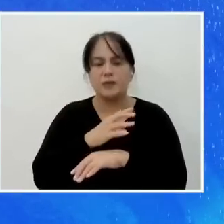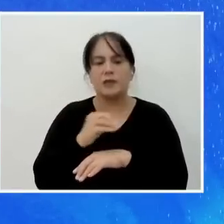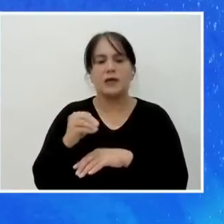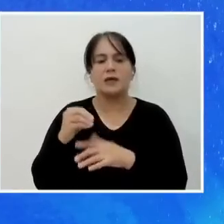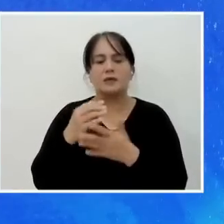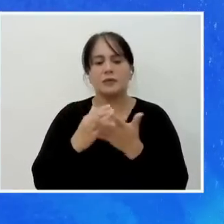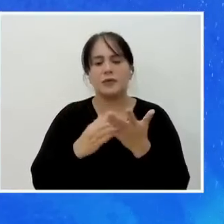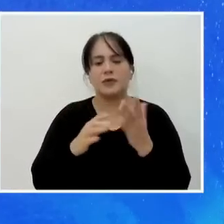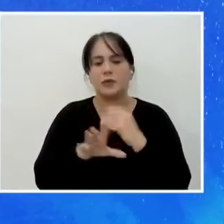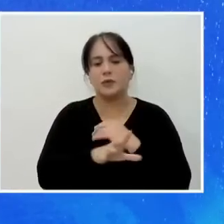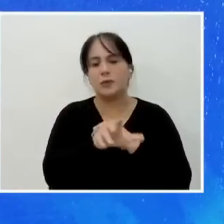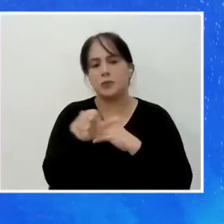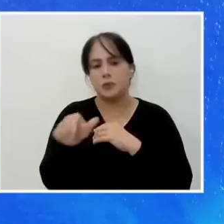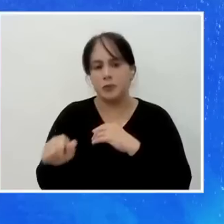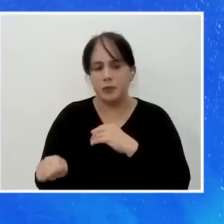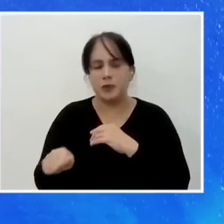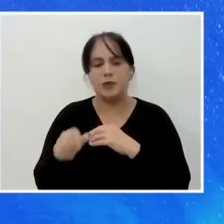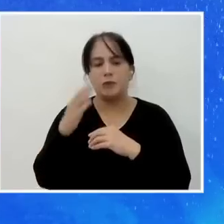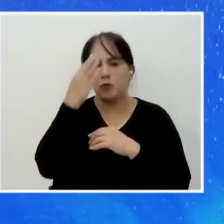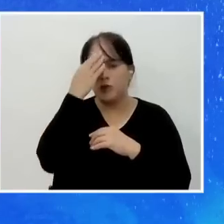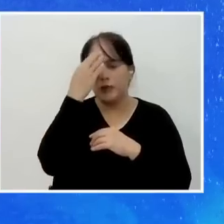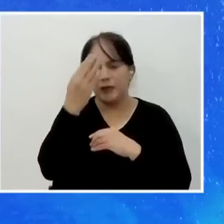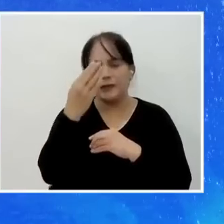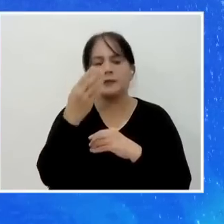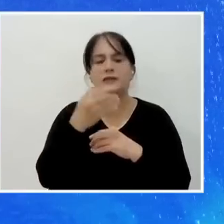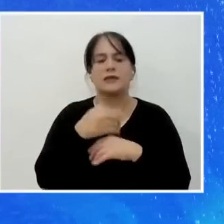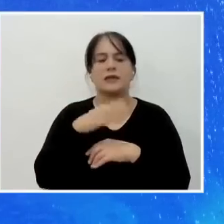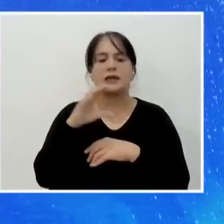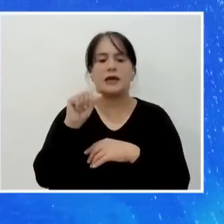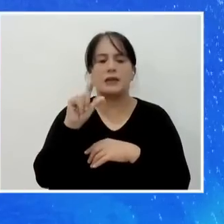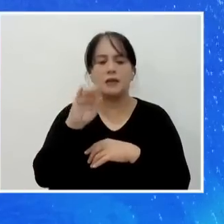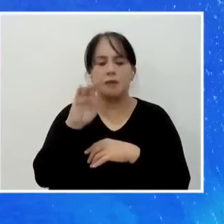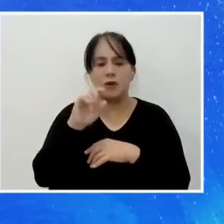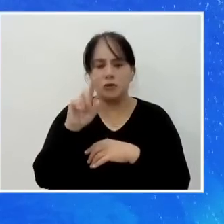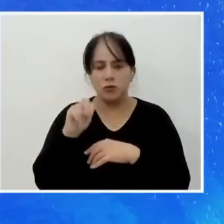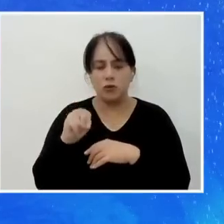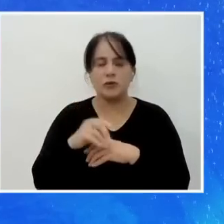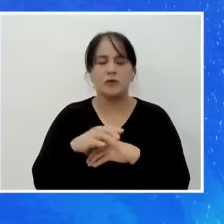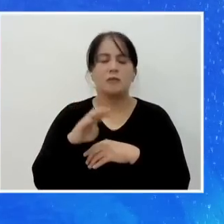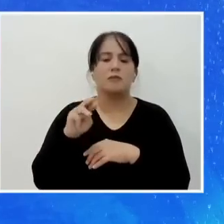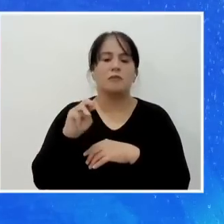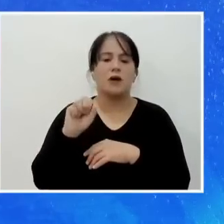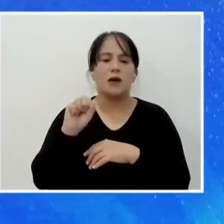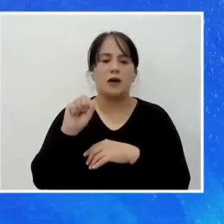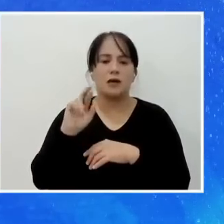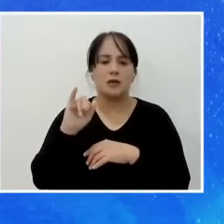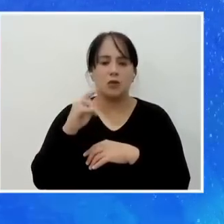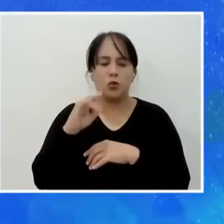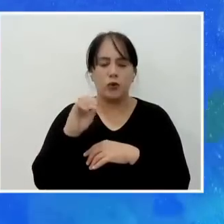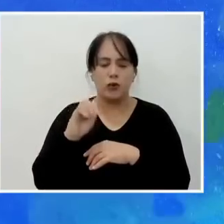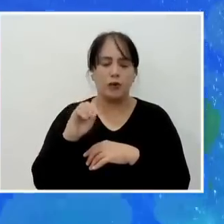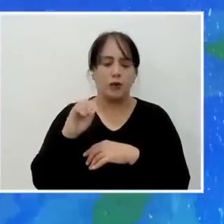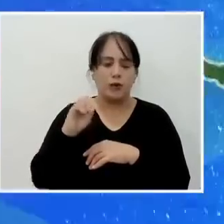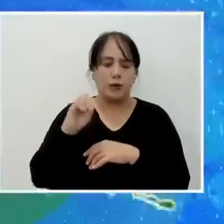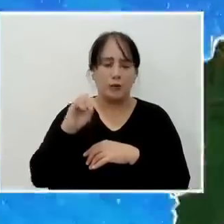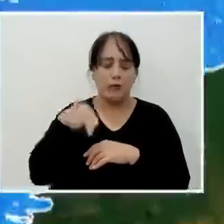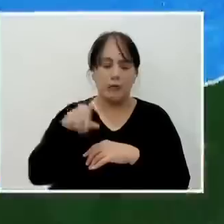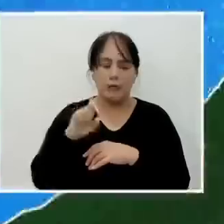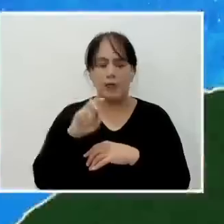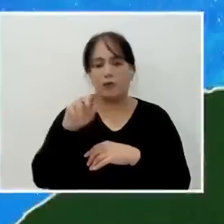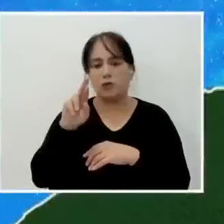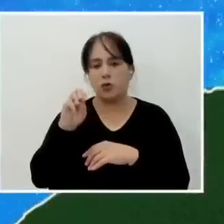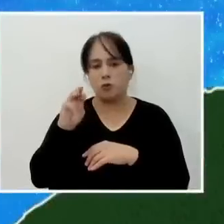Cagayan Valley, sa Bulacan, ibang bahagi pa ng Calabar Zone, sa Marinduque at sa Rumblon. At dito po sa Metro Manila,